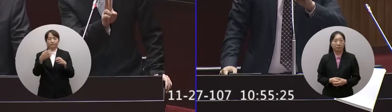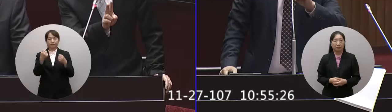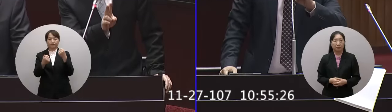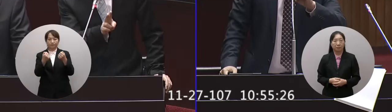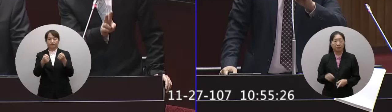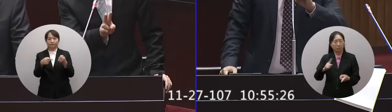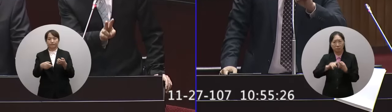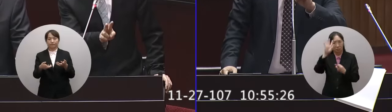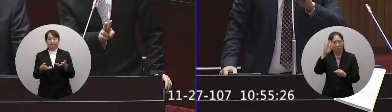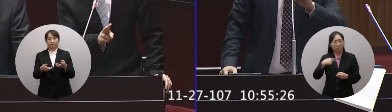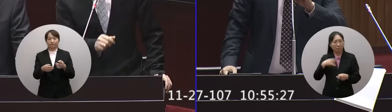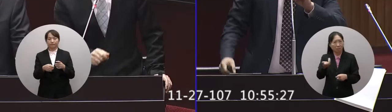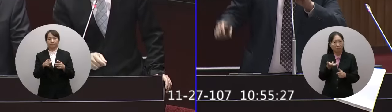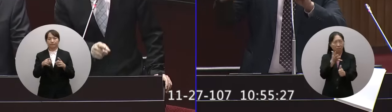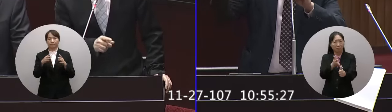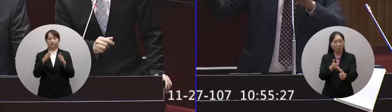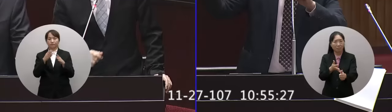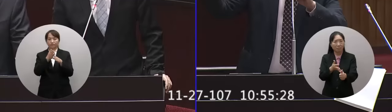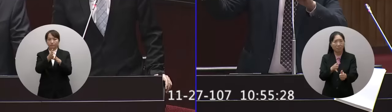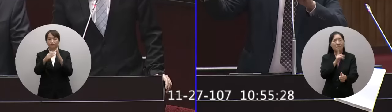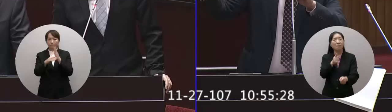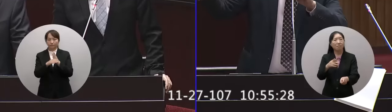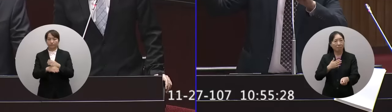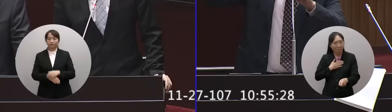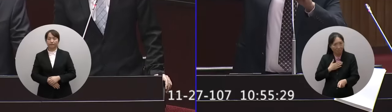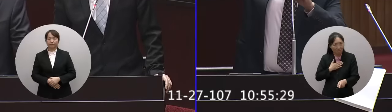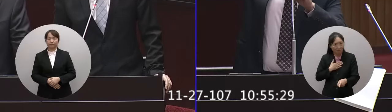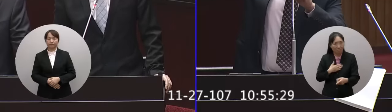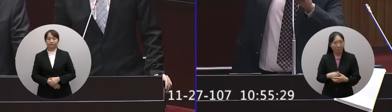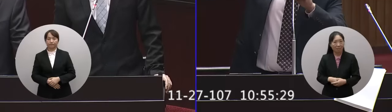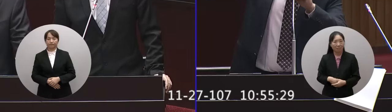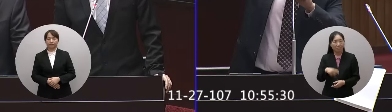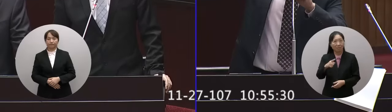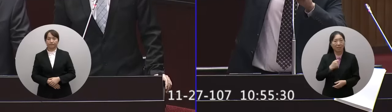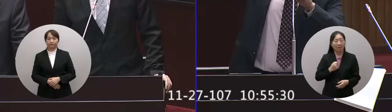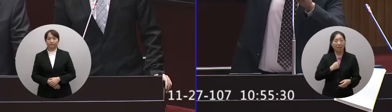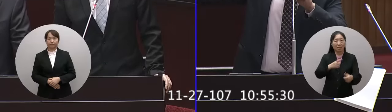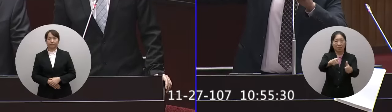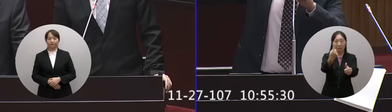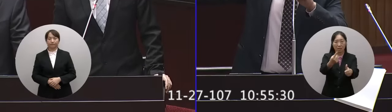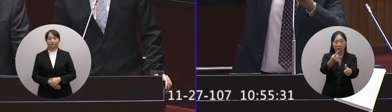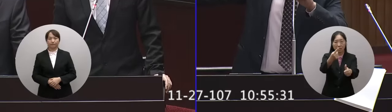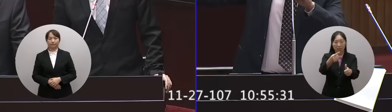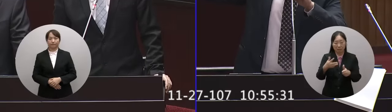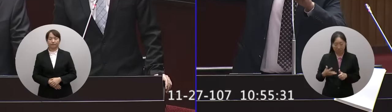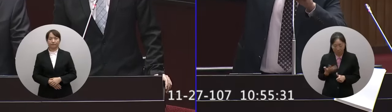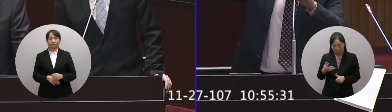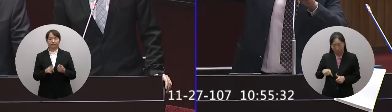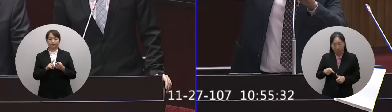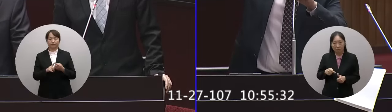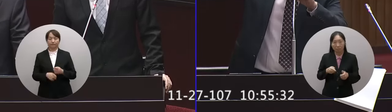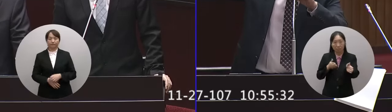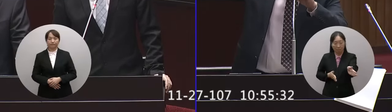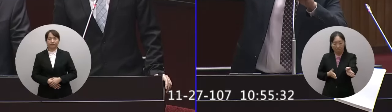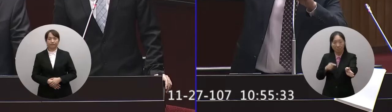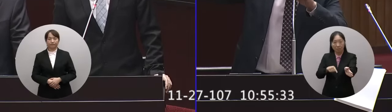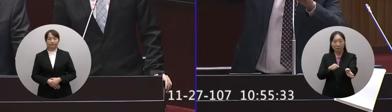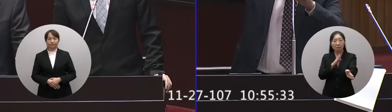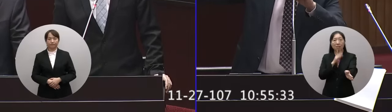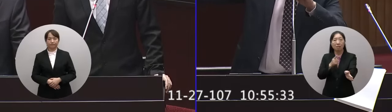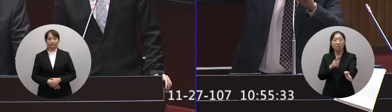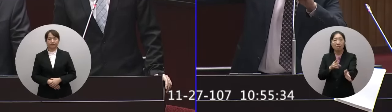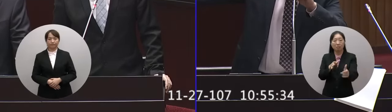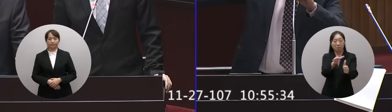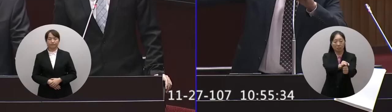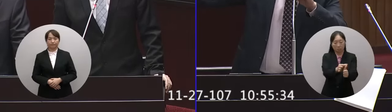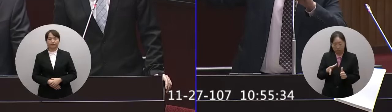交車對不起喔我的問題是知道第一車跟第八車主峰棒是強制關機的